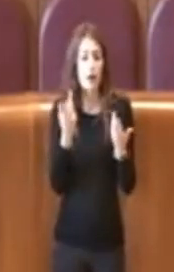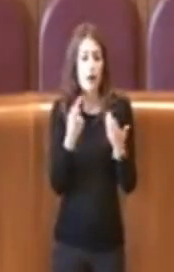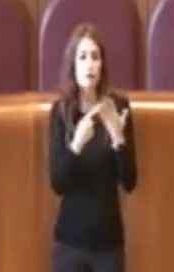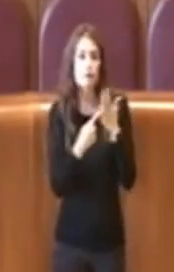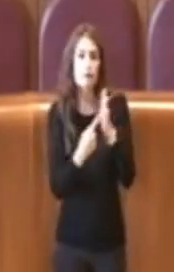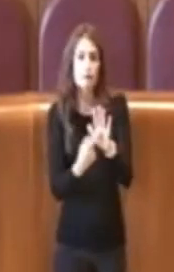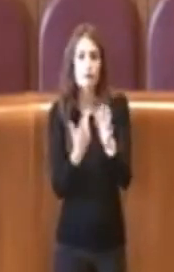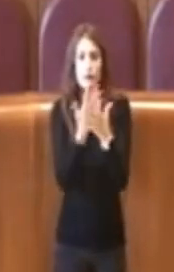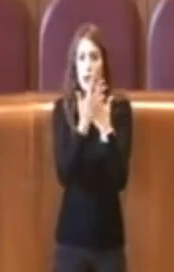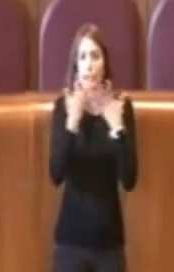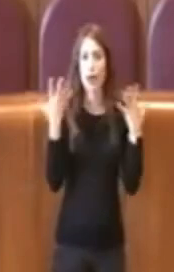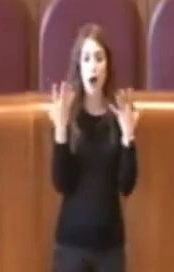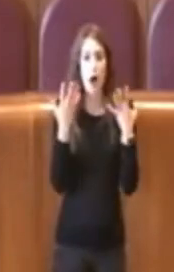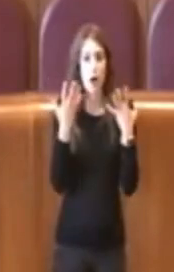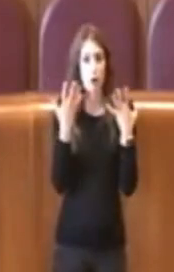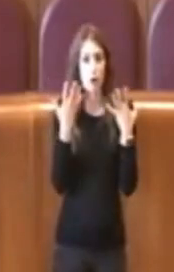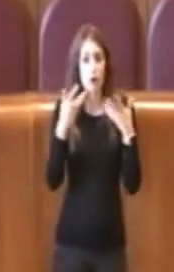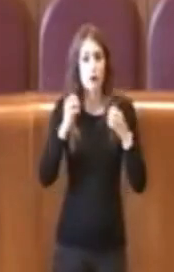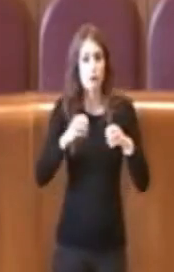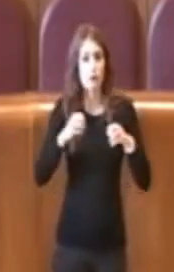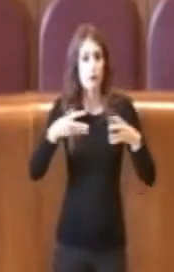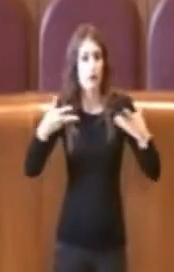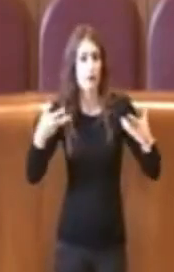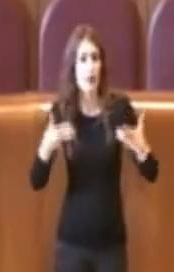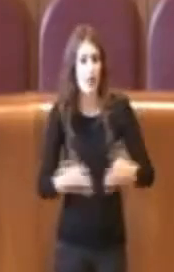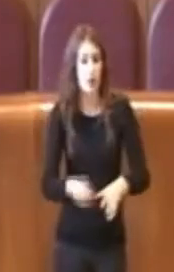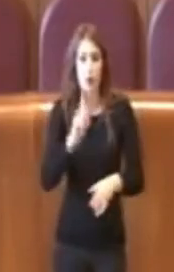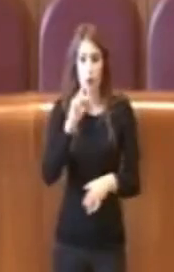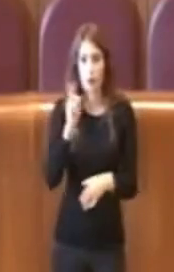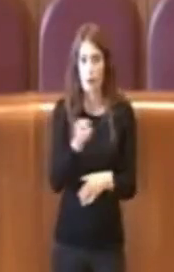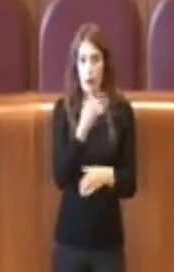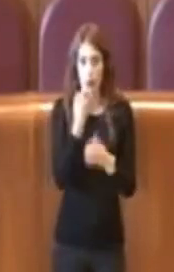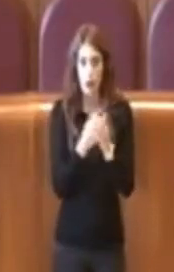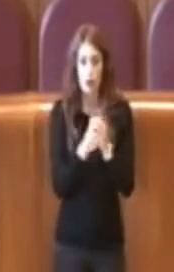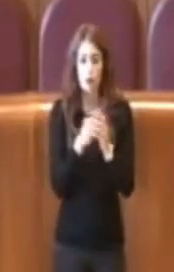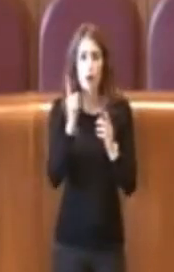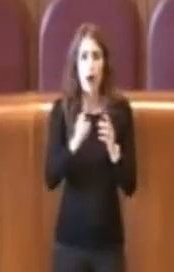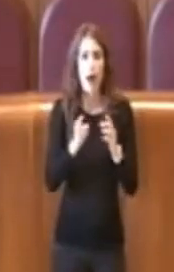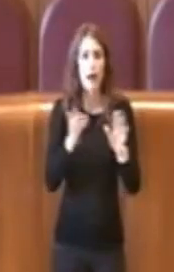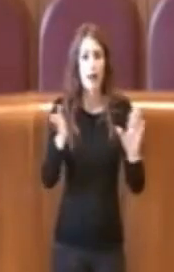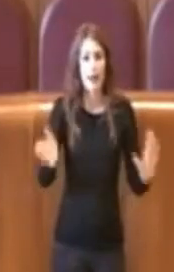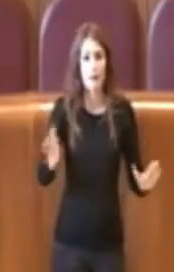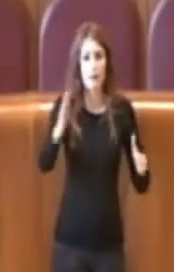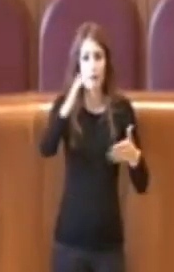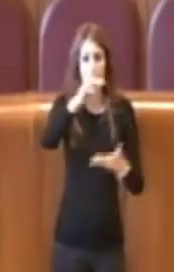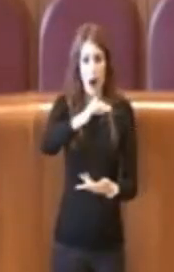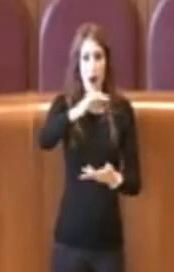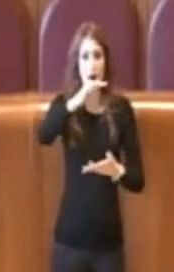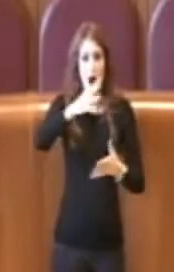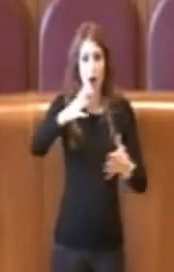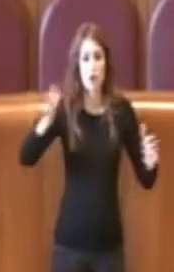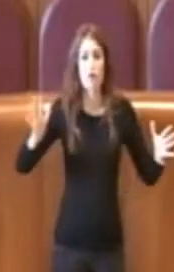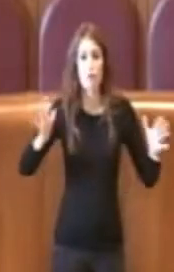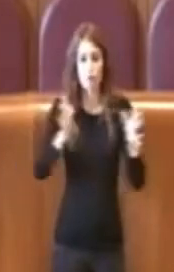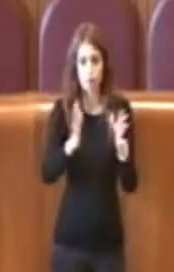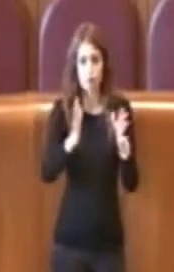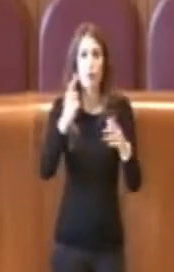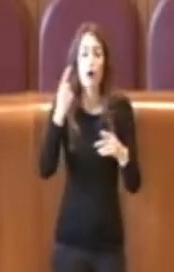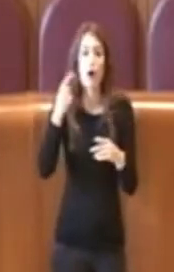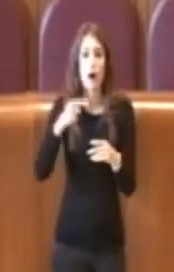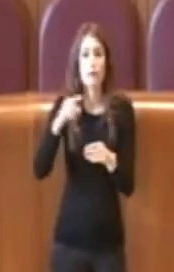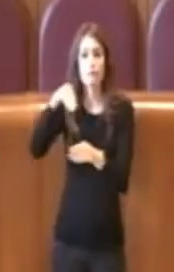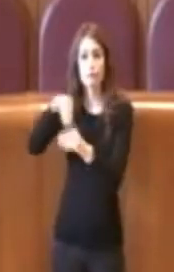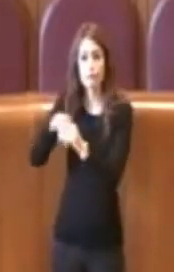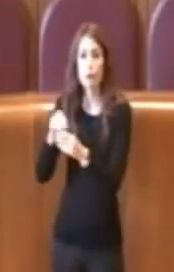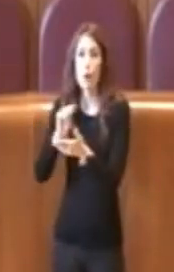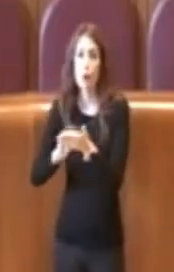Riduzione e anche disincentivazione degli imballaggi anche presso gli uffici e le